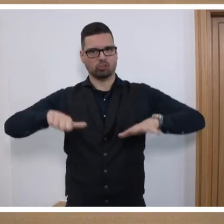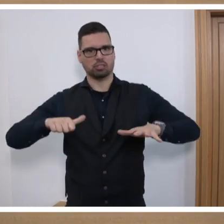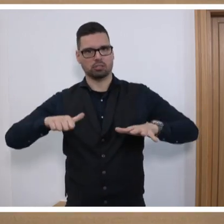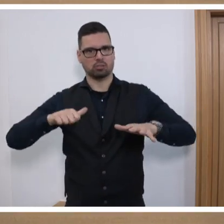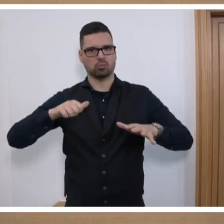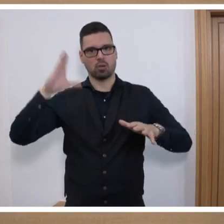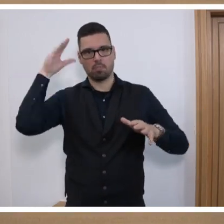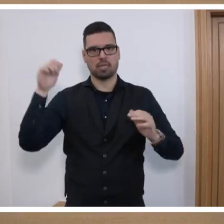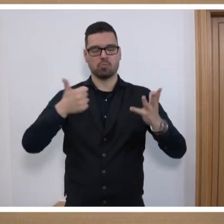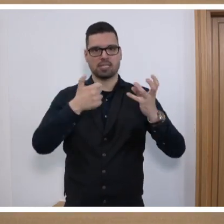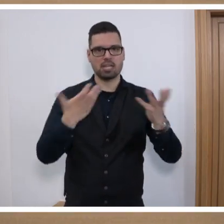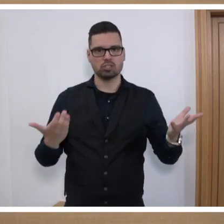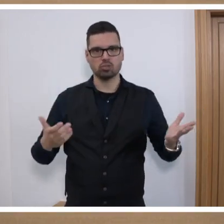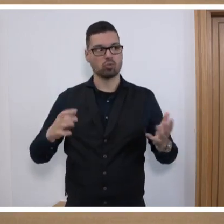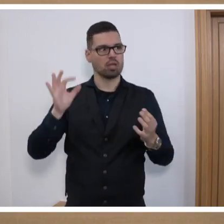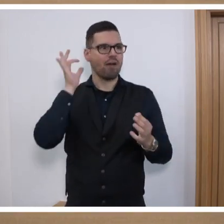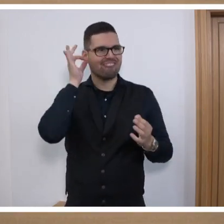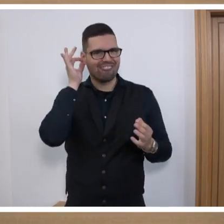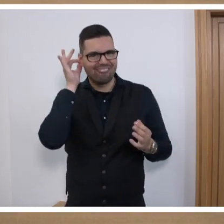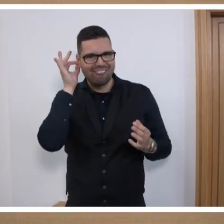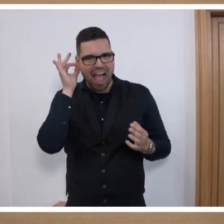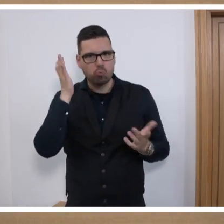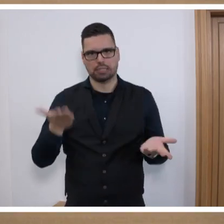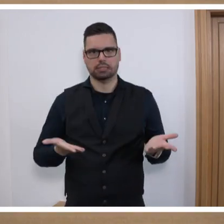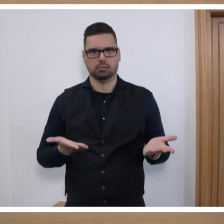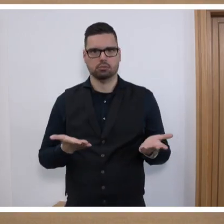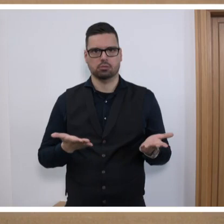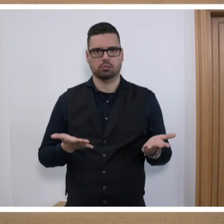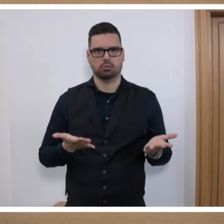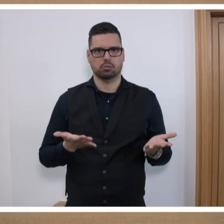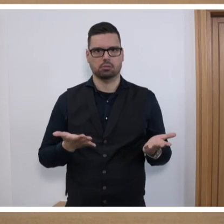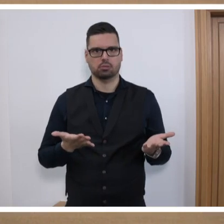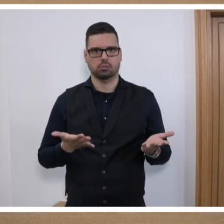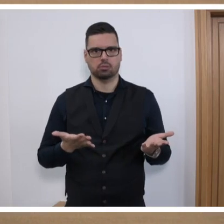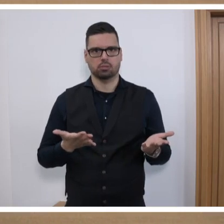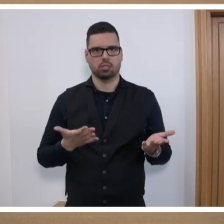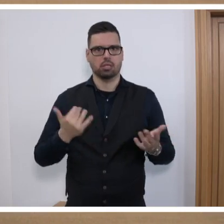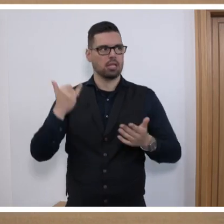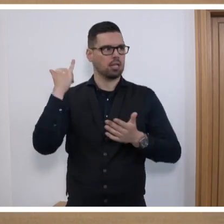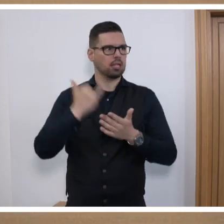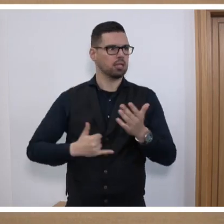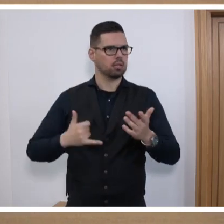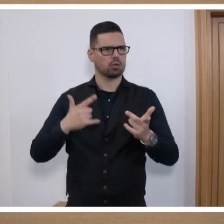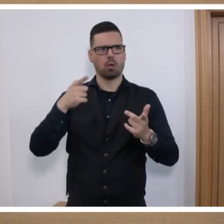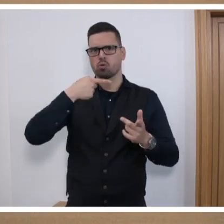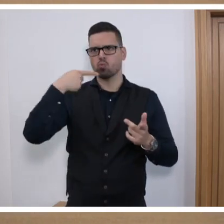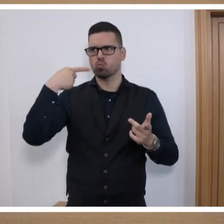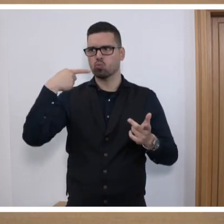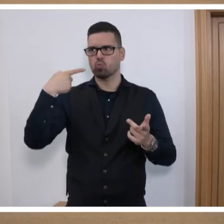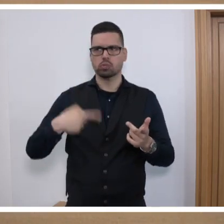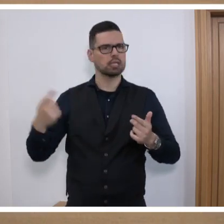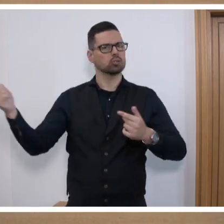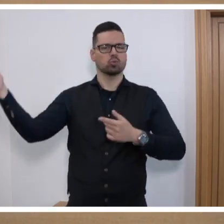und ansonsten waren es Frauen. Und die letzten Kriegsgefangenen sind 55.000, 10.000 aus Russland nach Deutschland